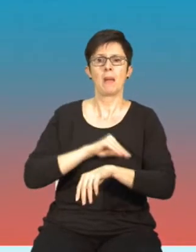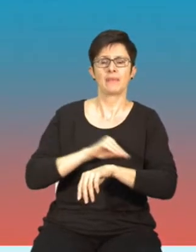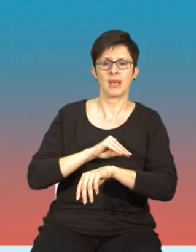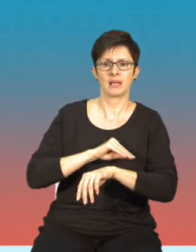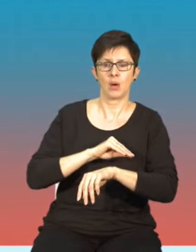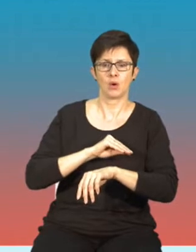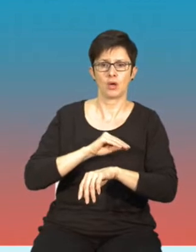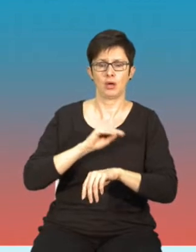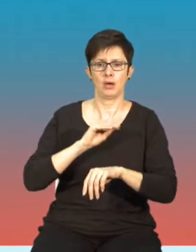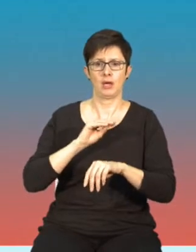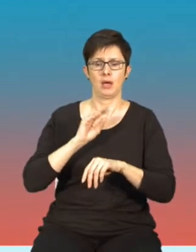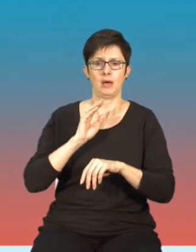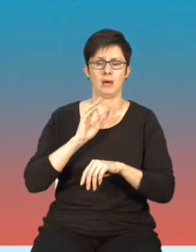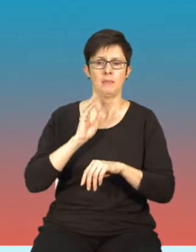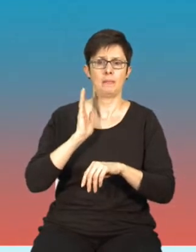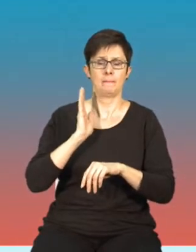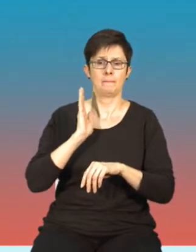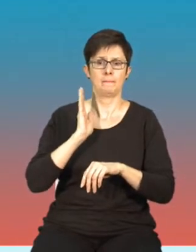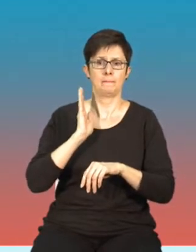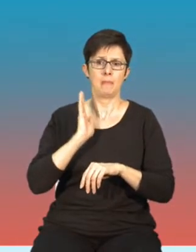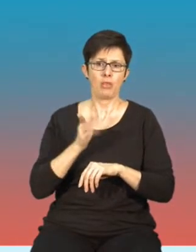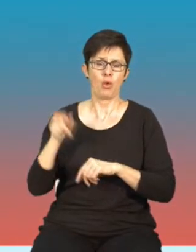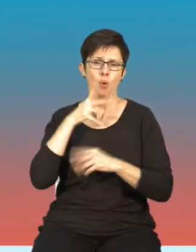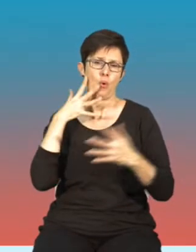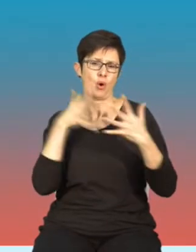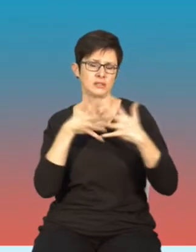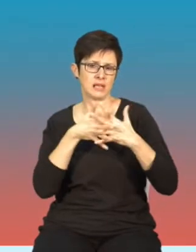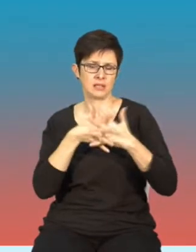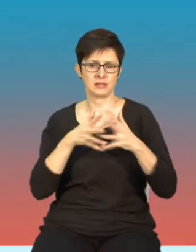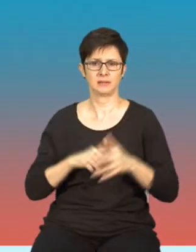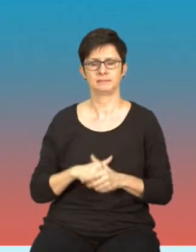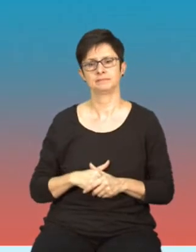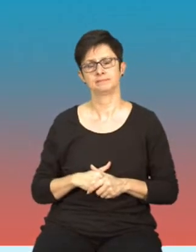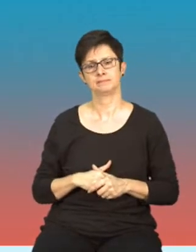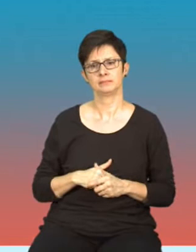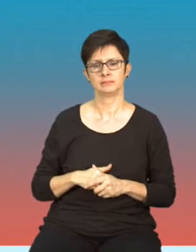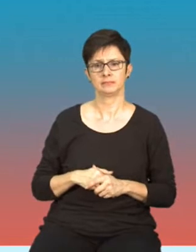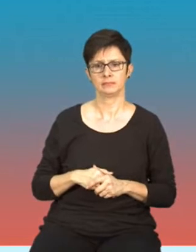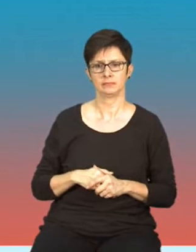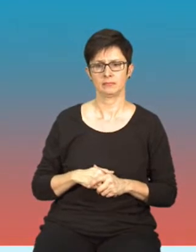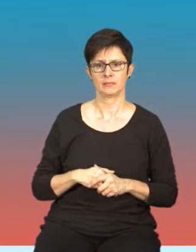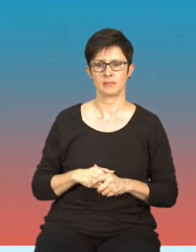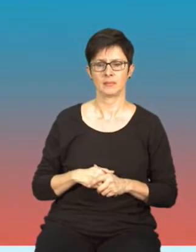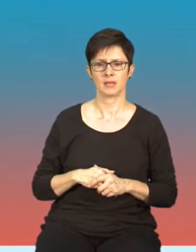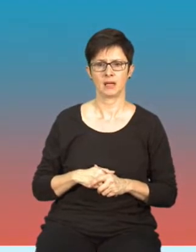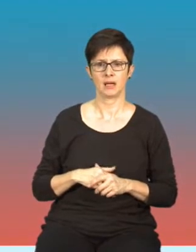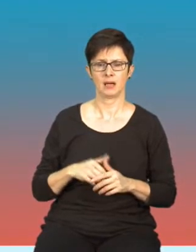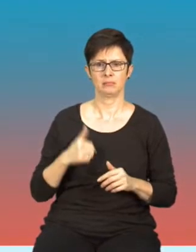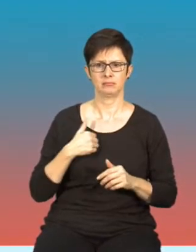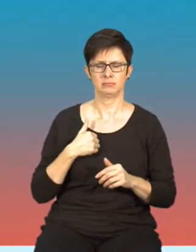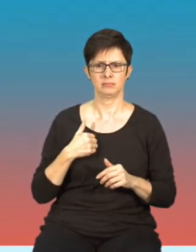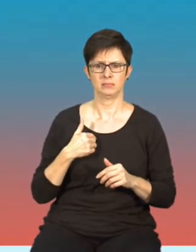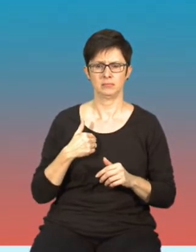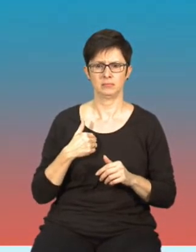zostaną przez nich ocenione. Nie musimy tutaj się przekonywać, że skala